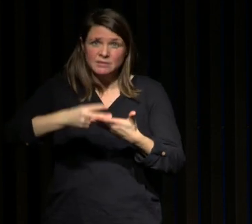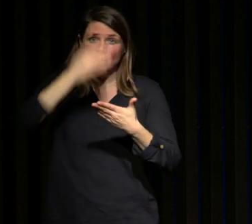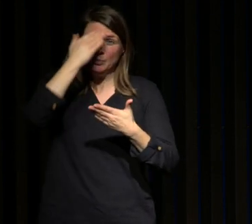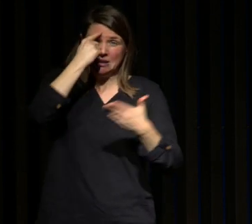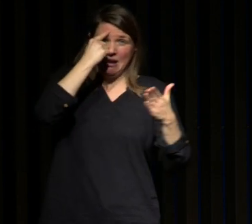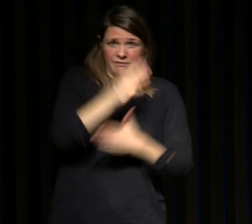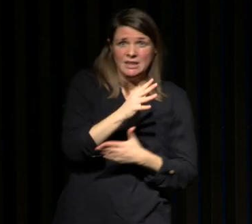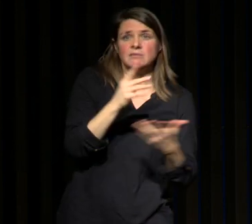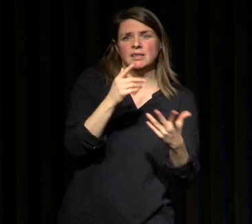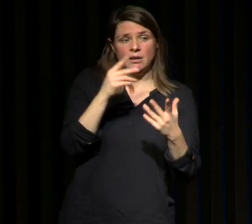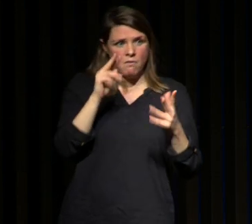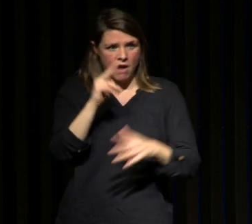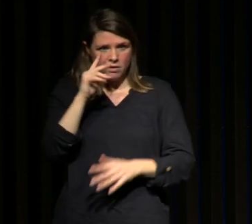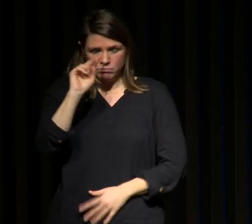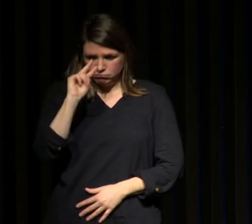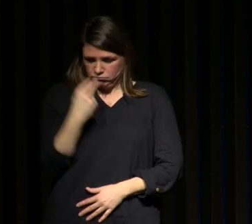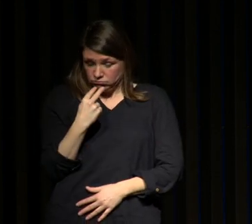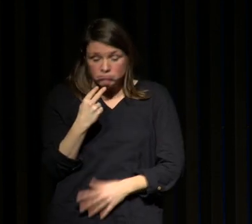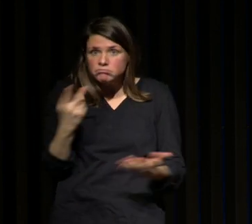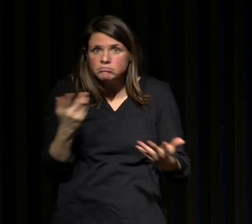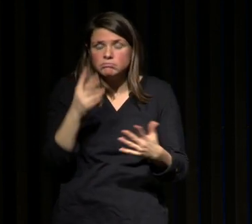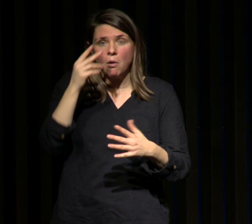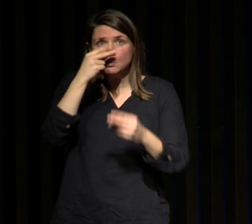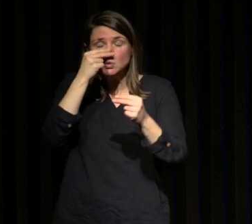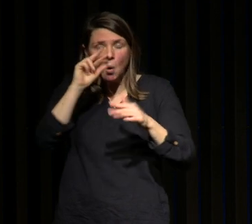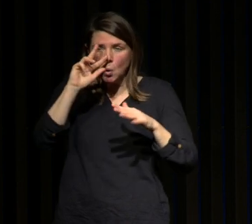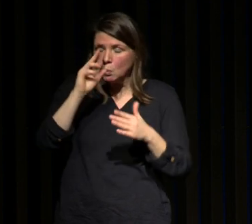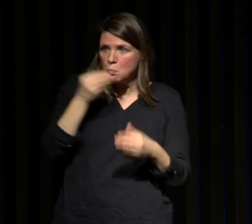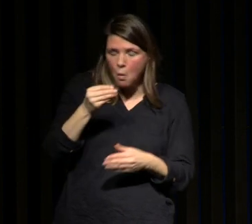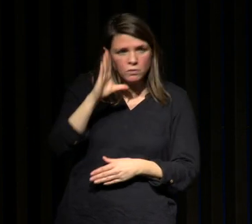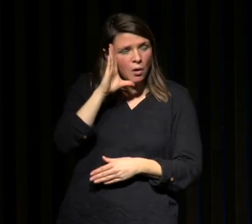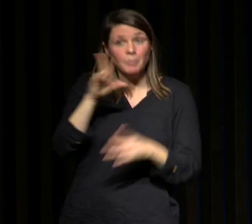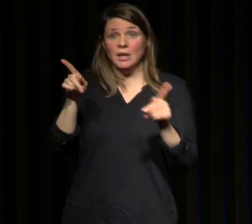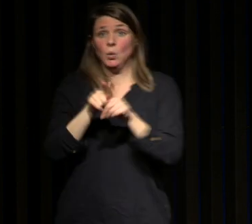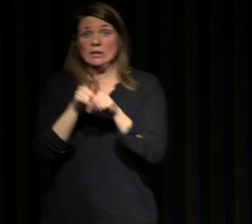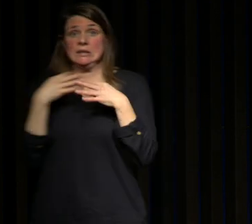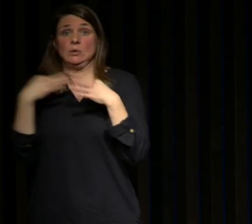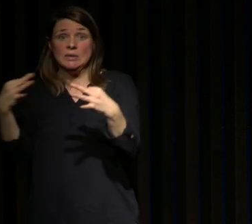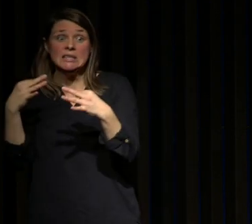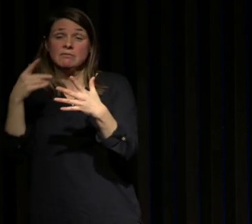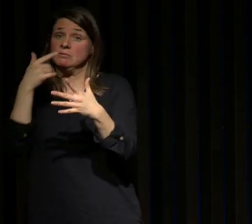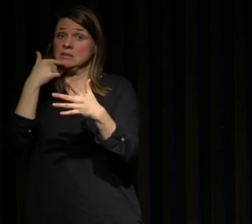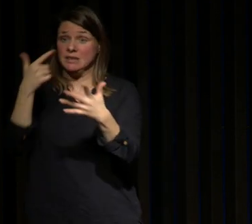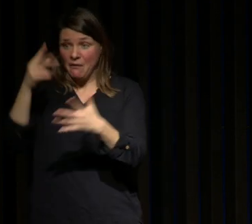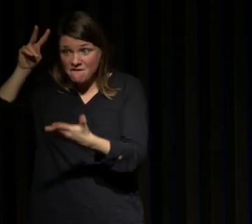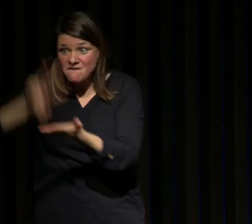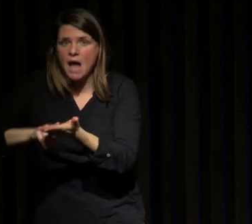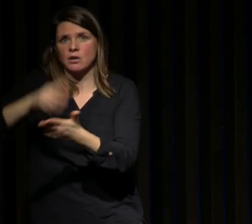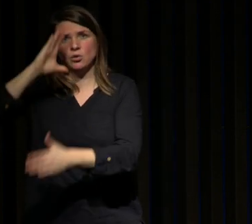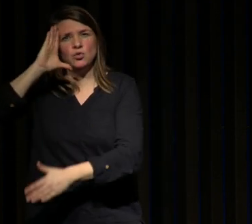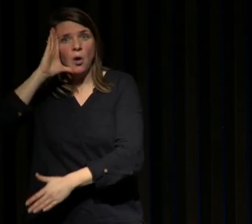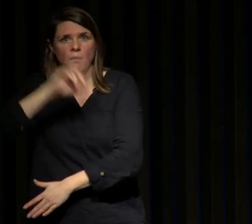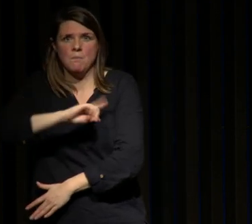qui est liée au fait qu'on ne perçoit pas son sommeil mais qu'on dort et une insomnie objective qui est liée au fait que réellement on ne dort pas